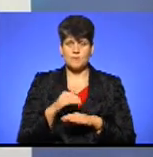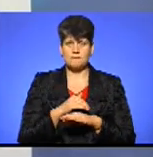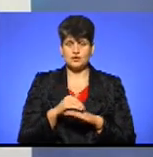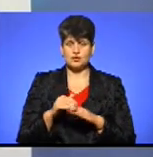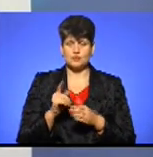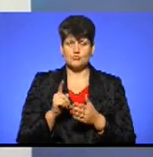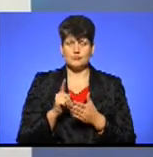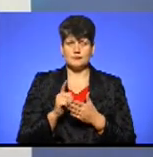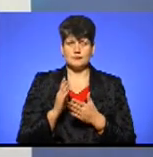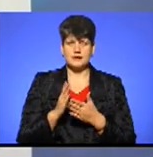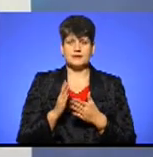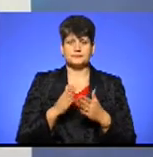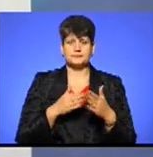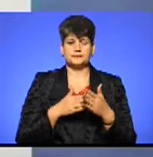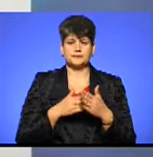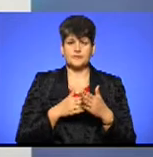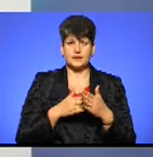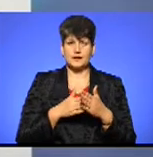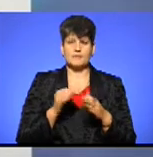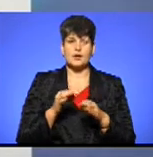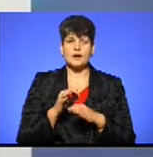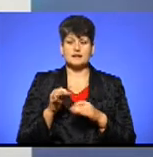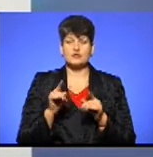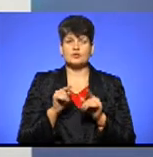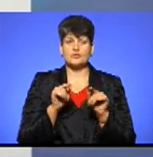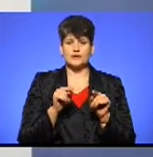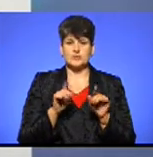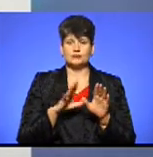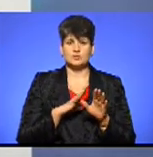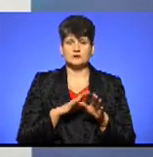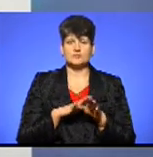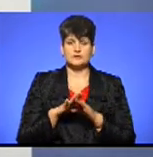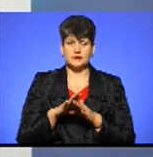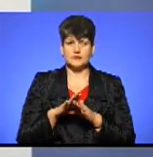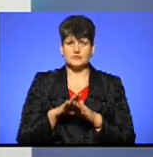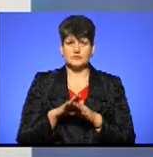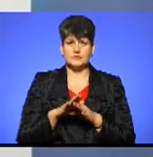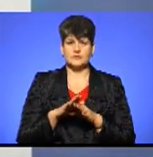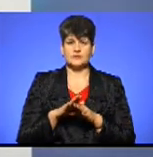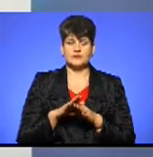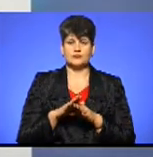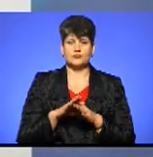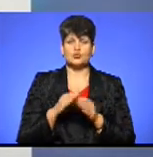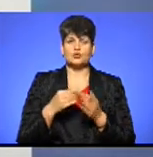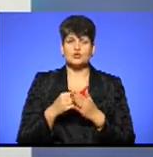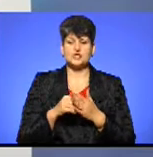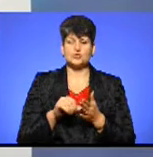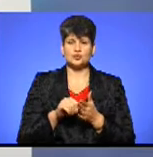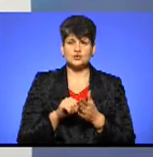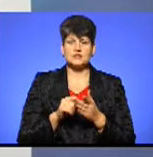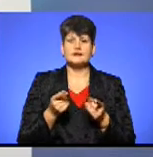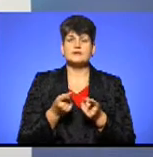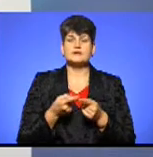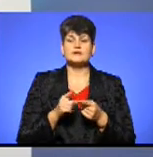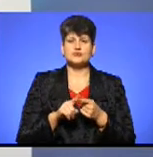повинен набрати, межу голосів, які повинні набрати проєкти, щоб вони були реалізовані в рамках бюджету участі. Яка це межа і чому вона була